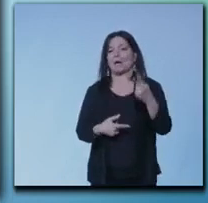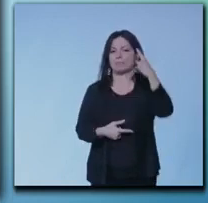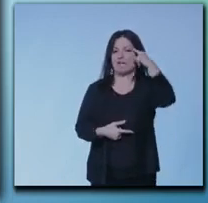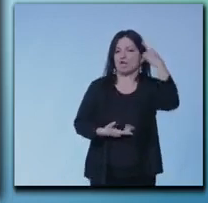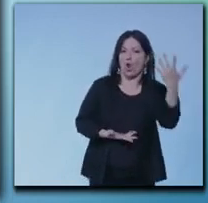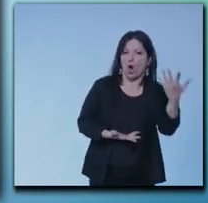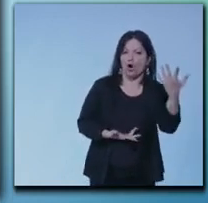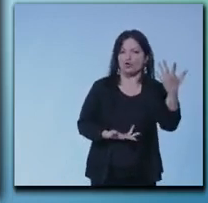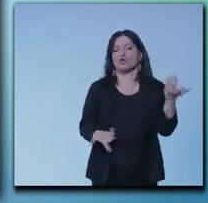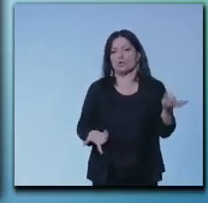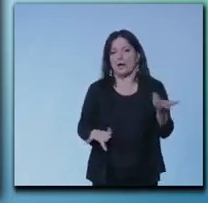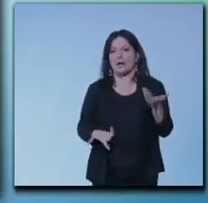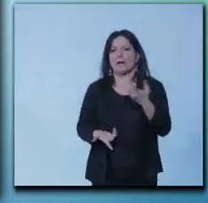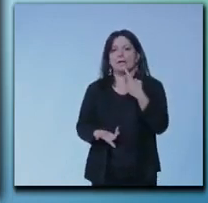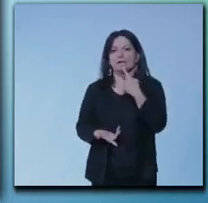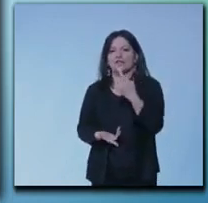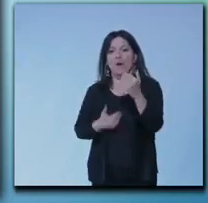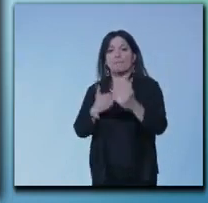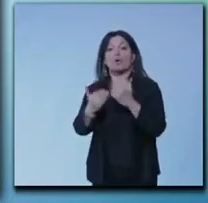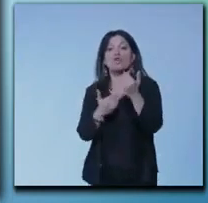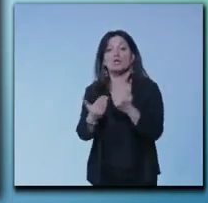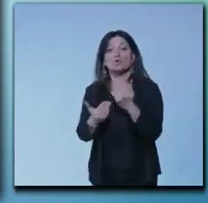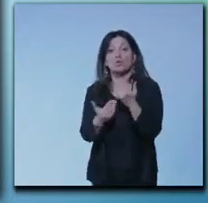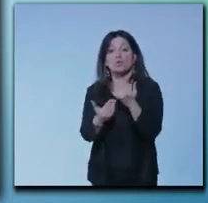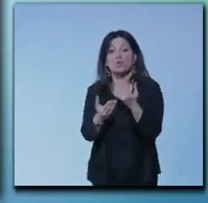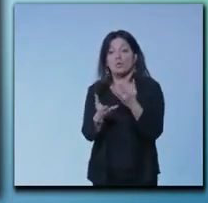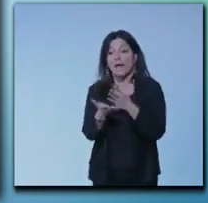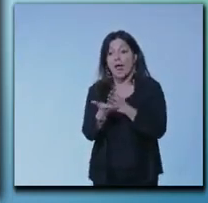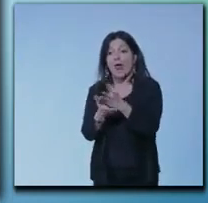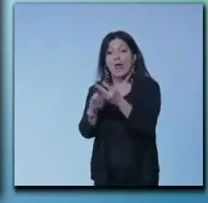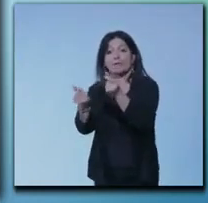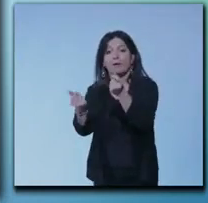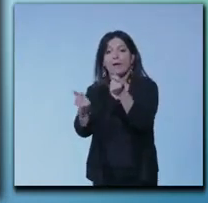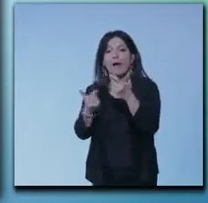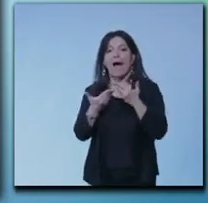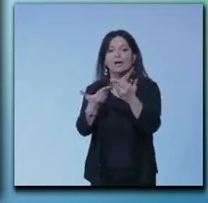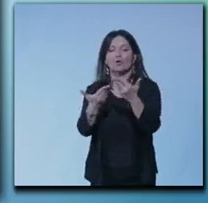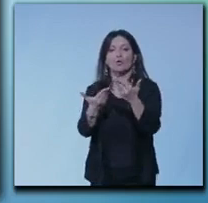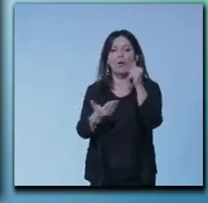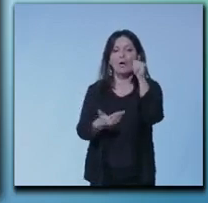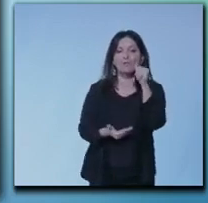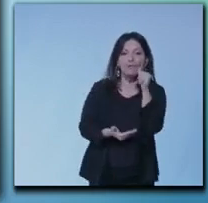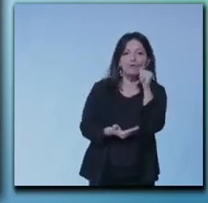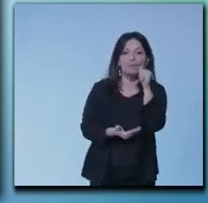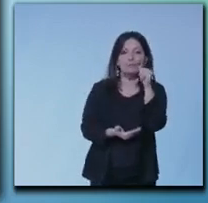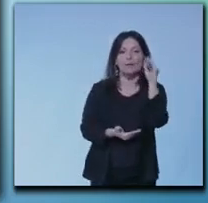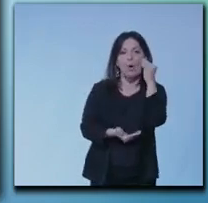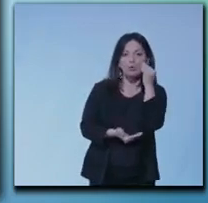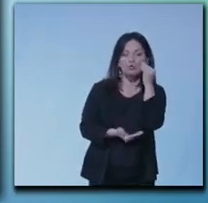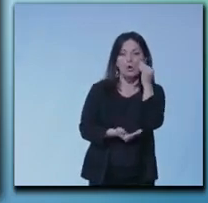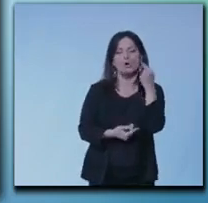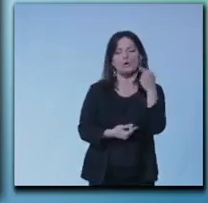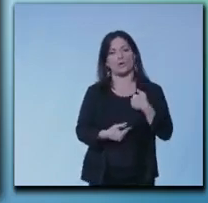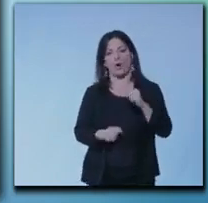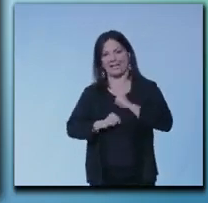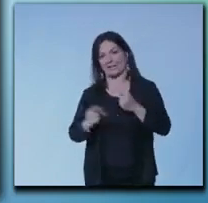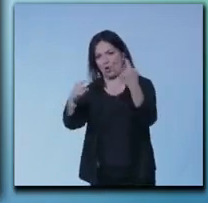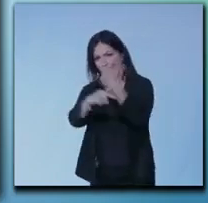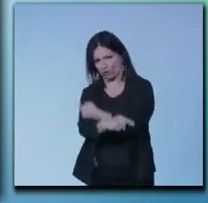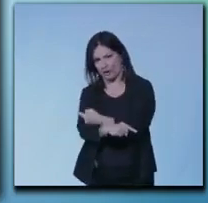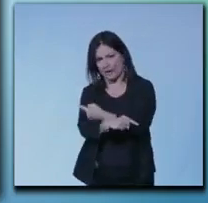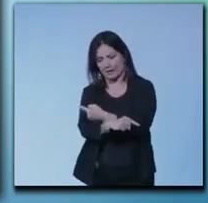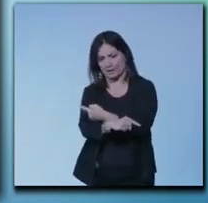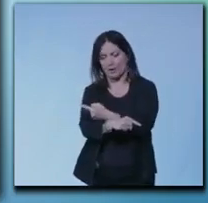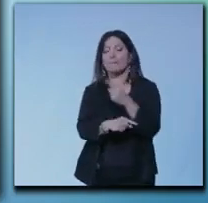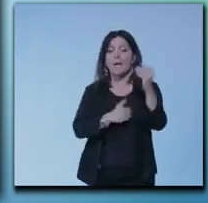qualcuno che dice che procedure troppo snelle aiutano i furbi e i corruttori, io penso che sia vero l'esatto contrario, sono